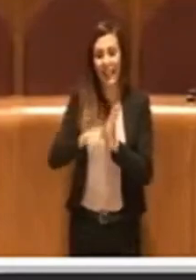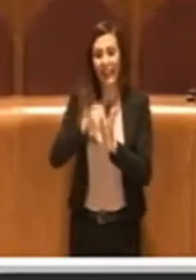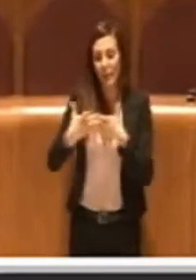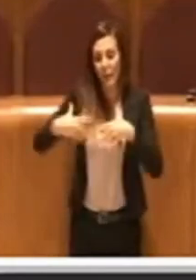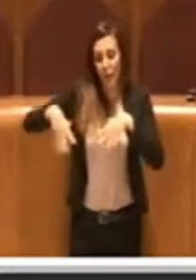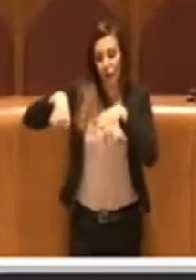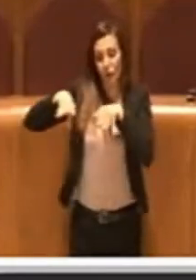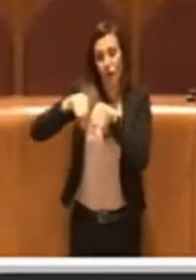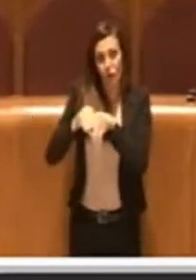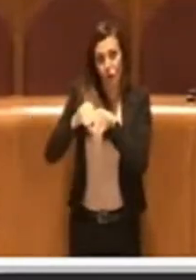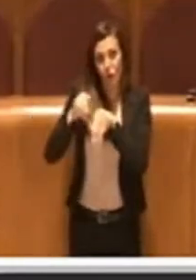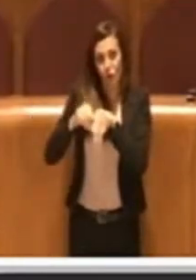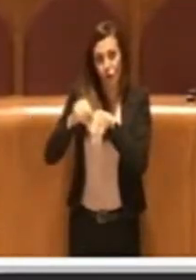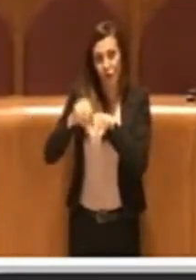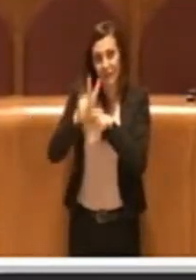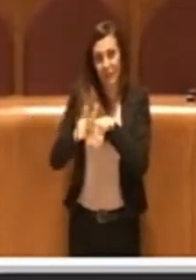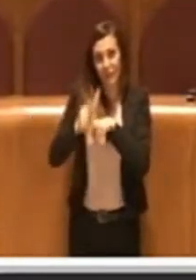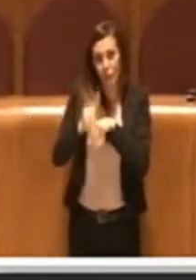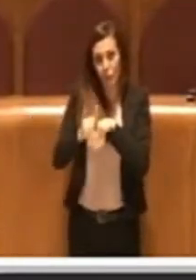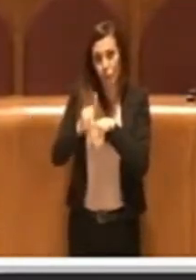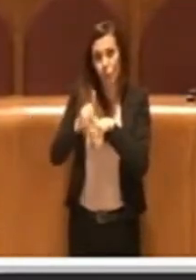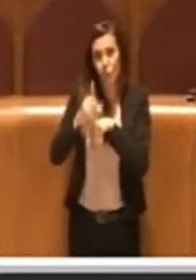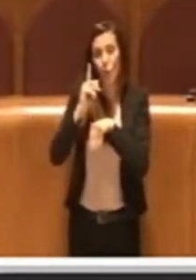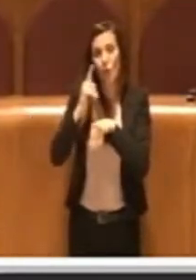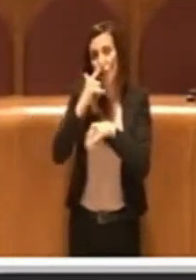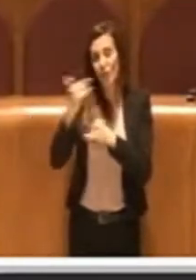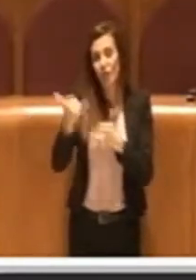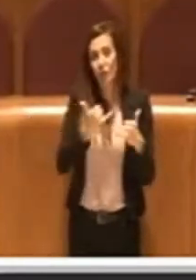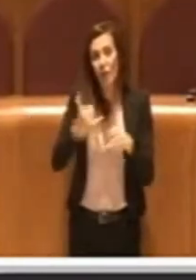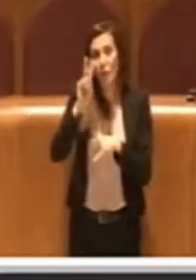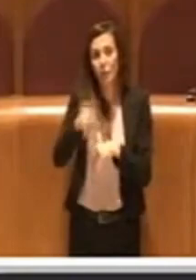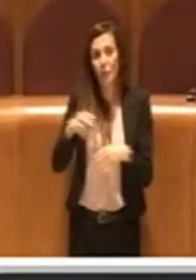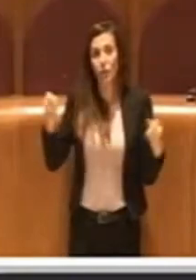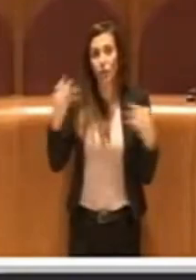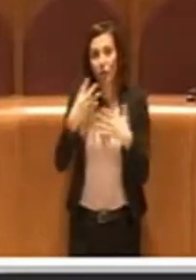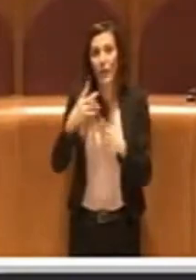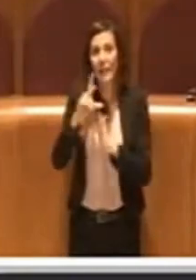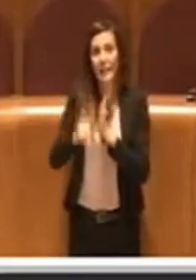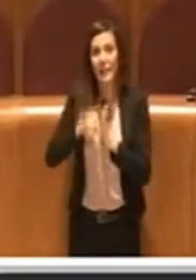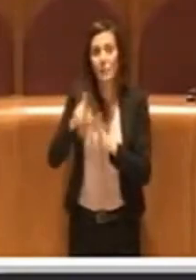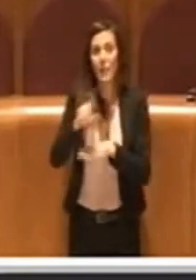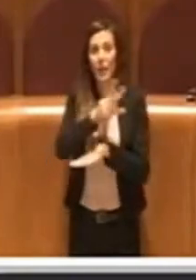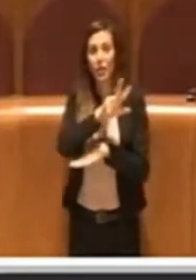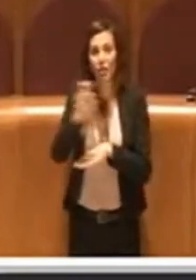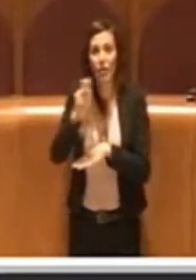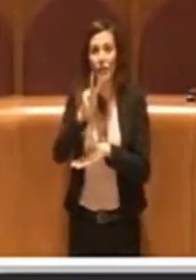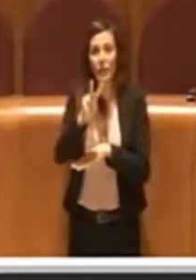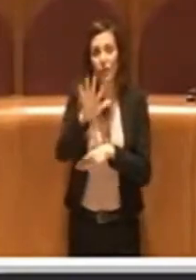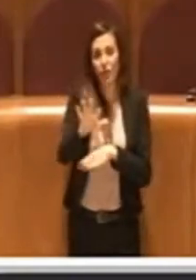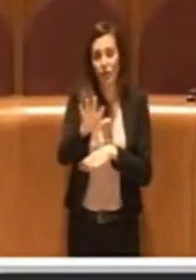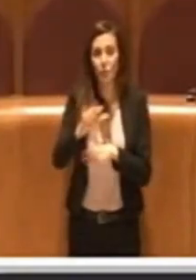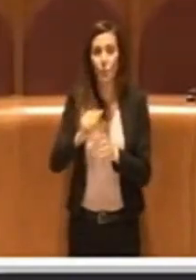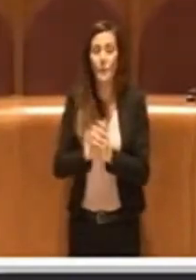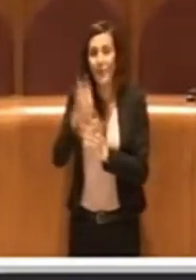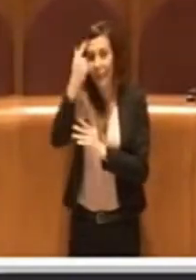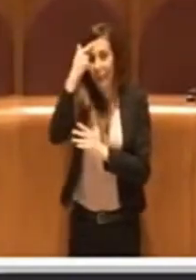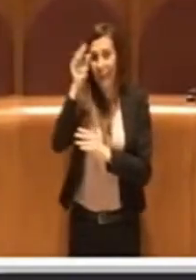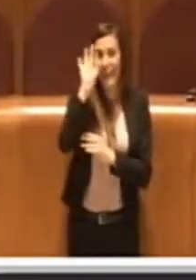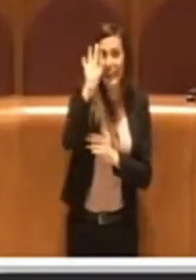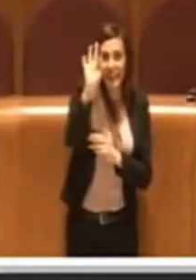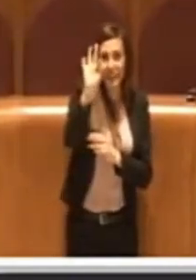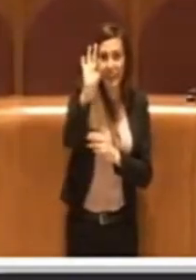del 31-12-2019 la delibera numero 325, ovviamente in riferimento